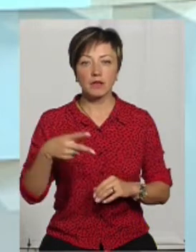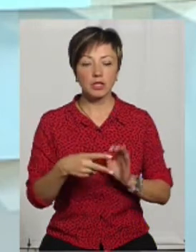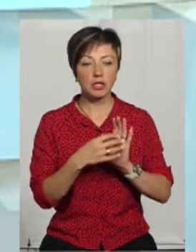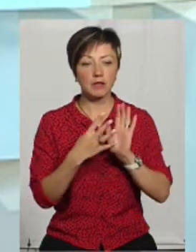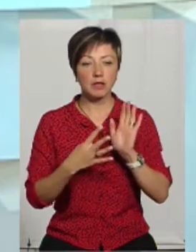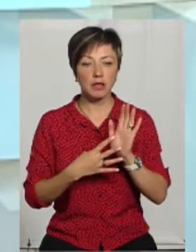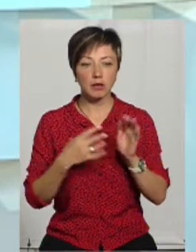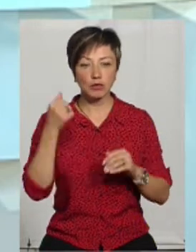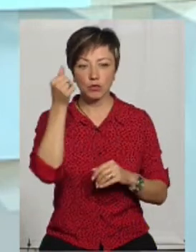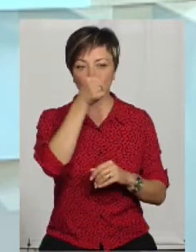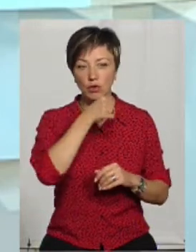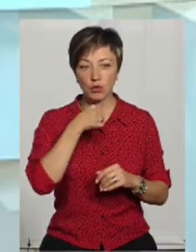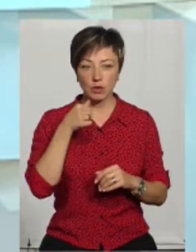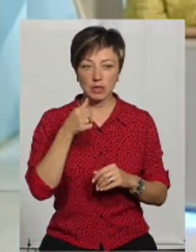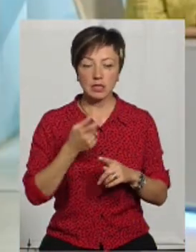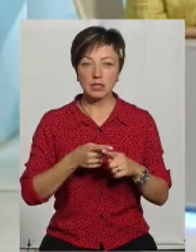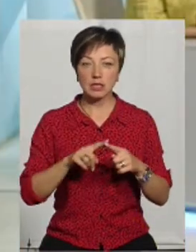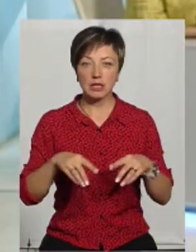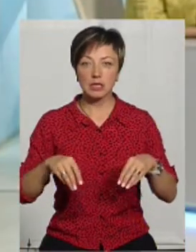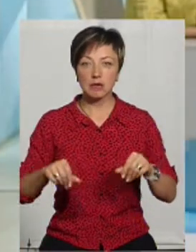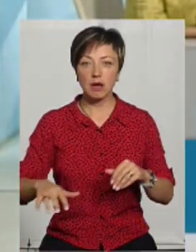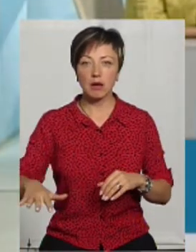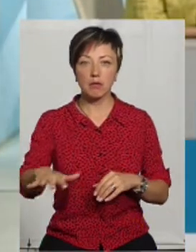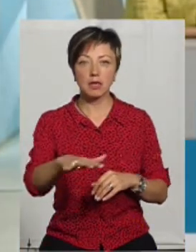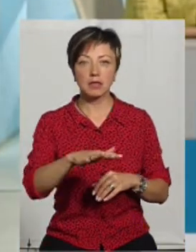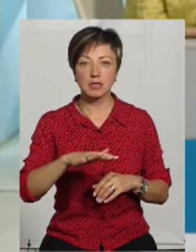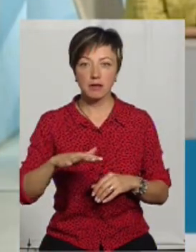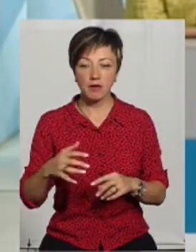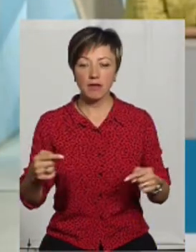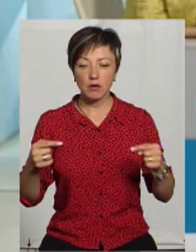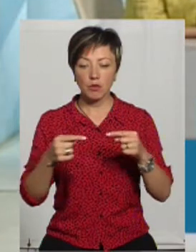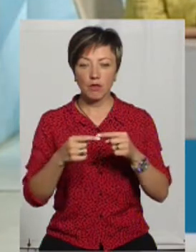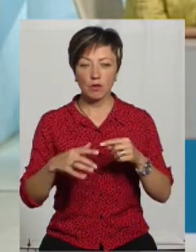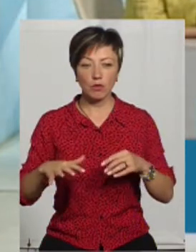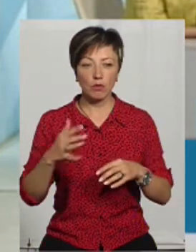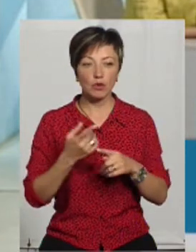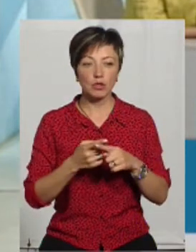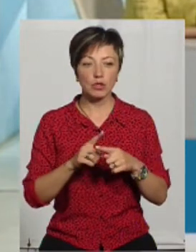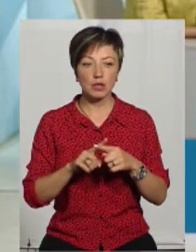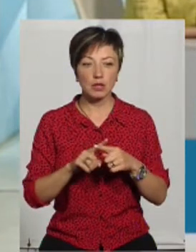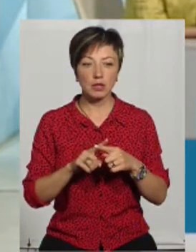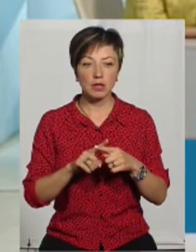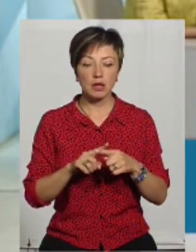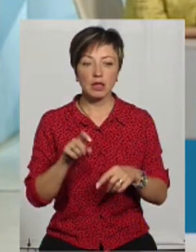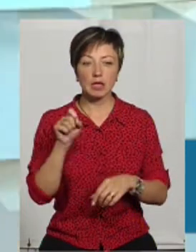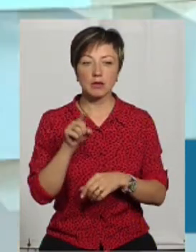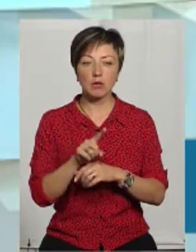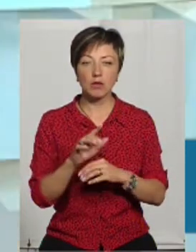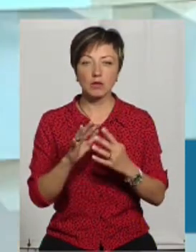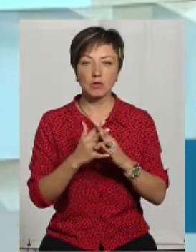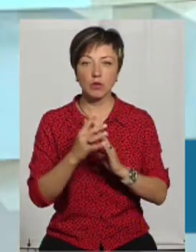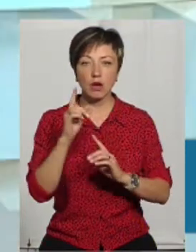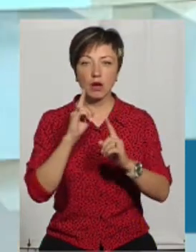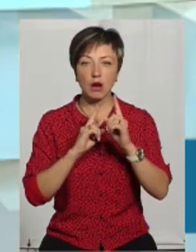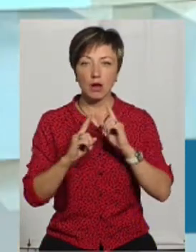році цей земельний масив і ще відповідна площа на замовлення сільської